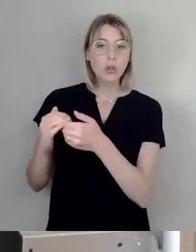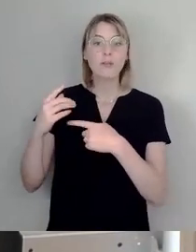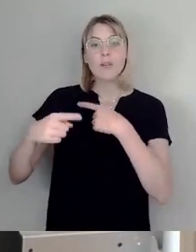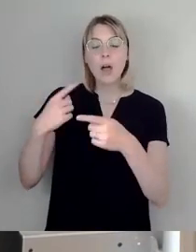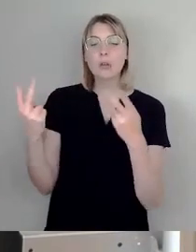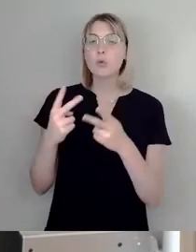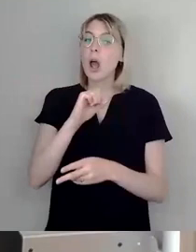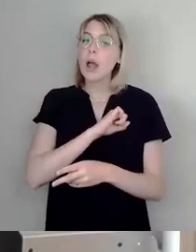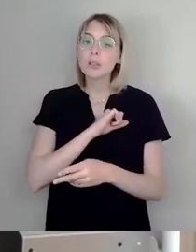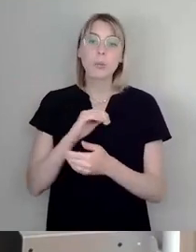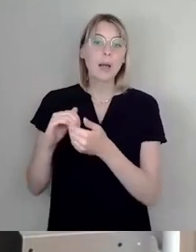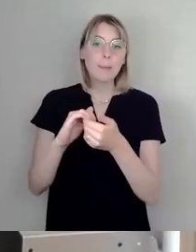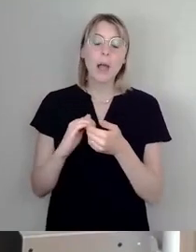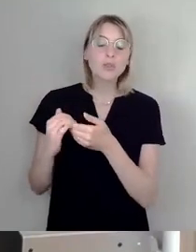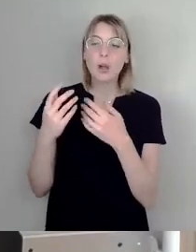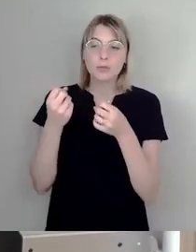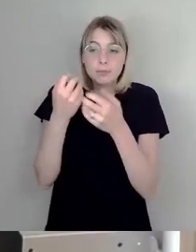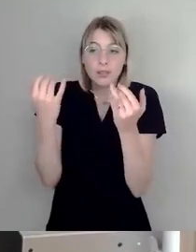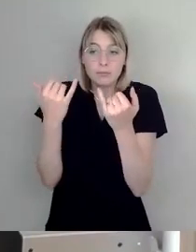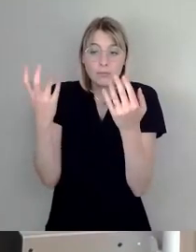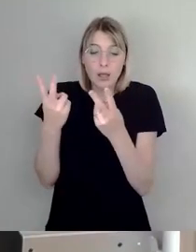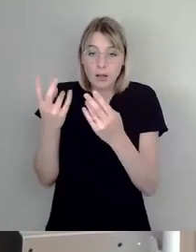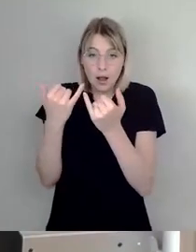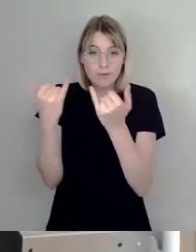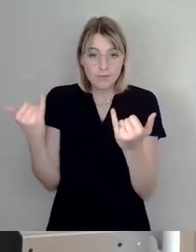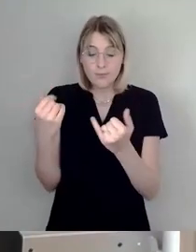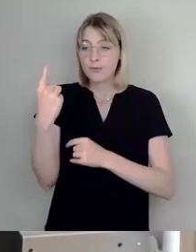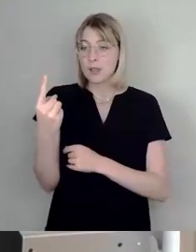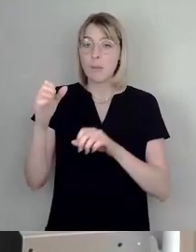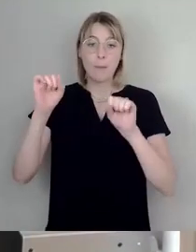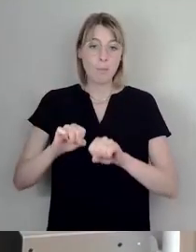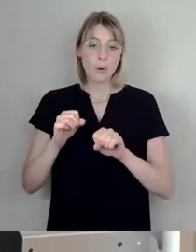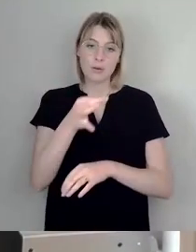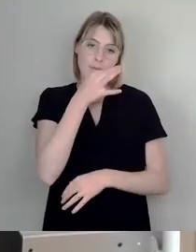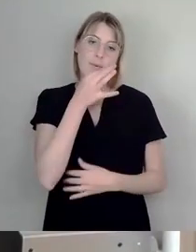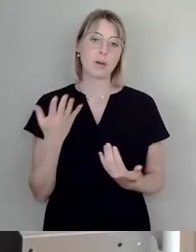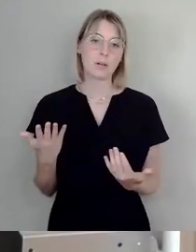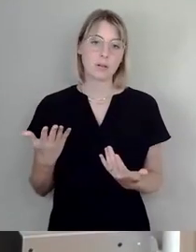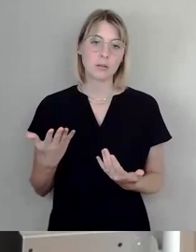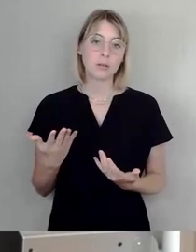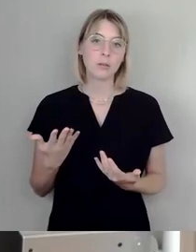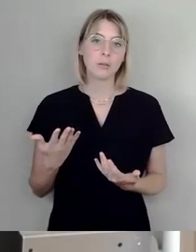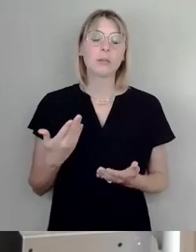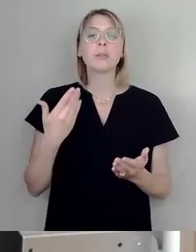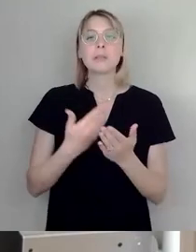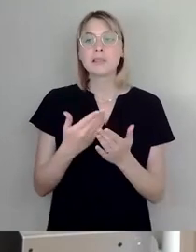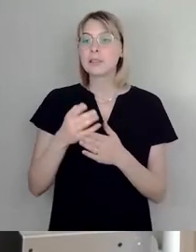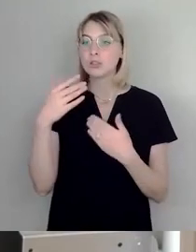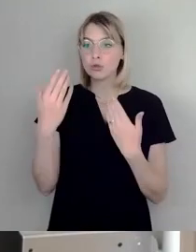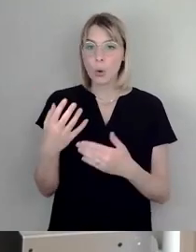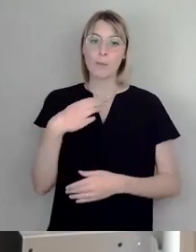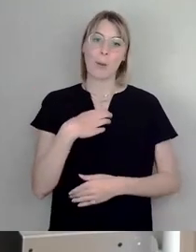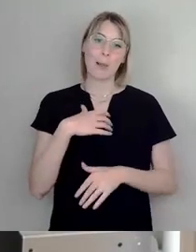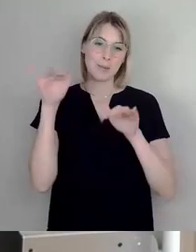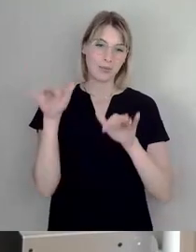immer man das machen möchte, die hätten gar nicht die Möglichkeit, das derzeit zu finanzieren. Das wird schon für die WED ein Problem. Das heißt, sie